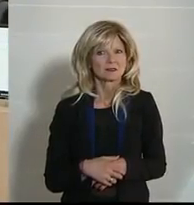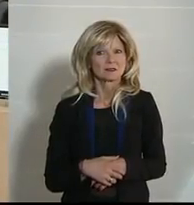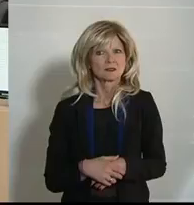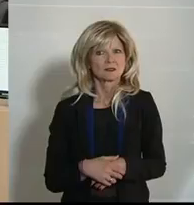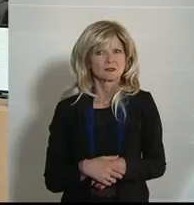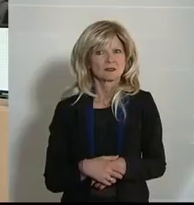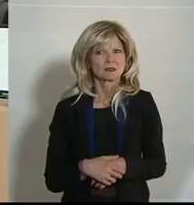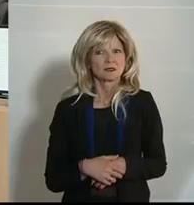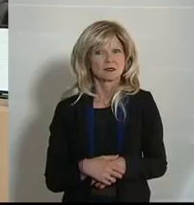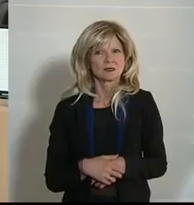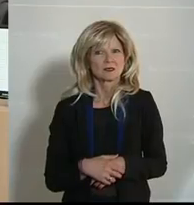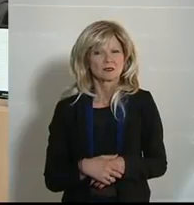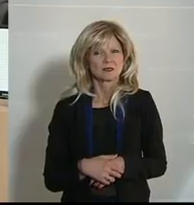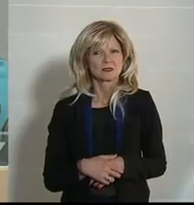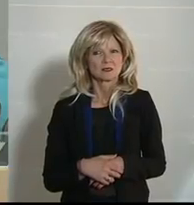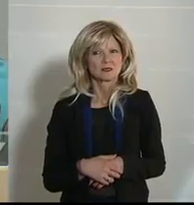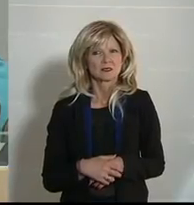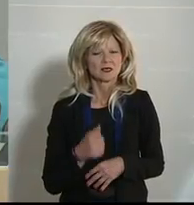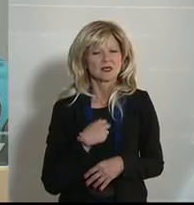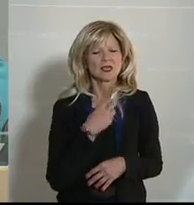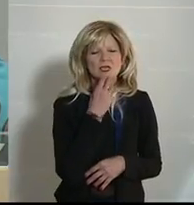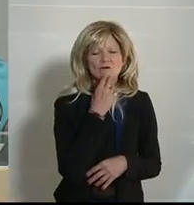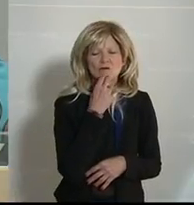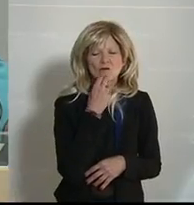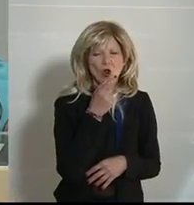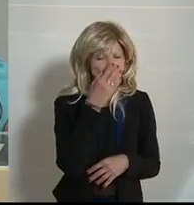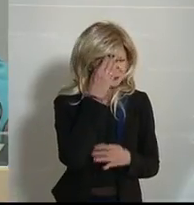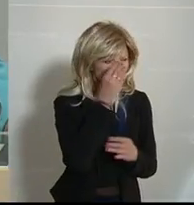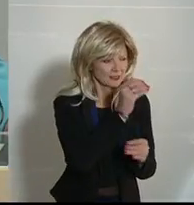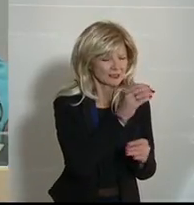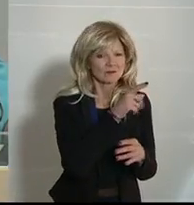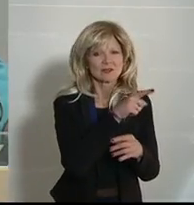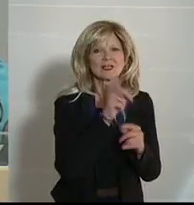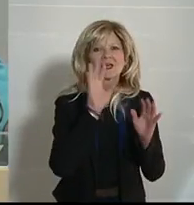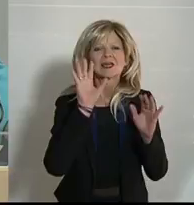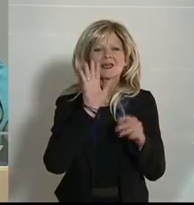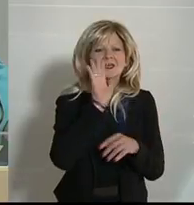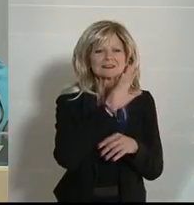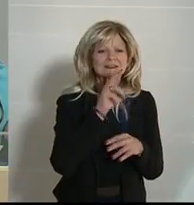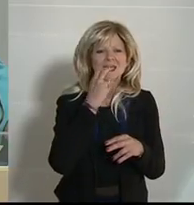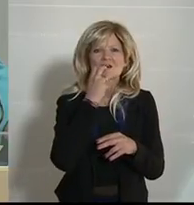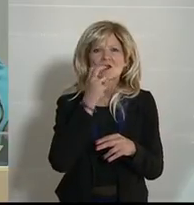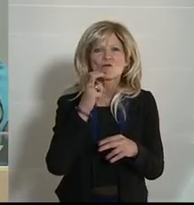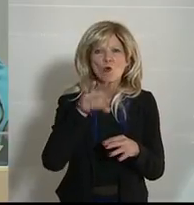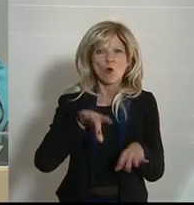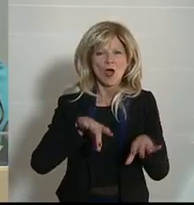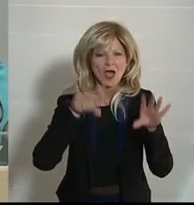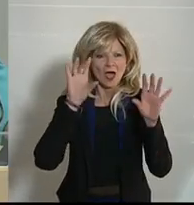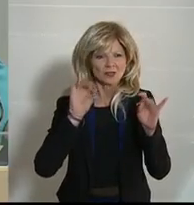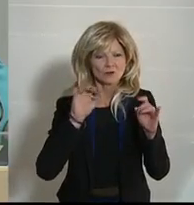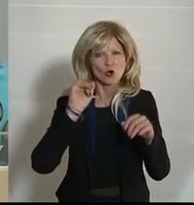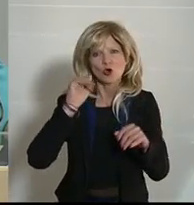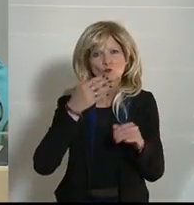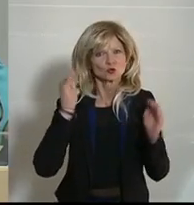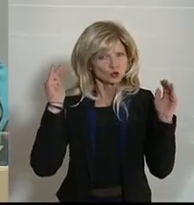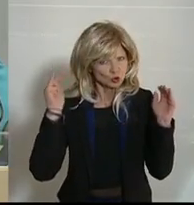Ich wollte Sie ersuchen, sich in Ihrer Wortwahl zu mäßigen, auch wenn es eine sehr emotional geführte